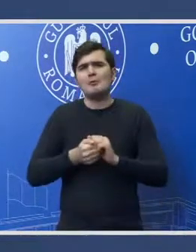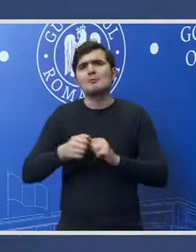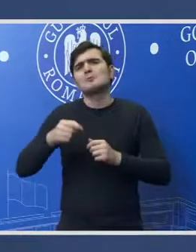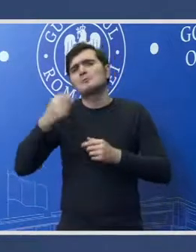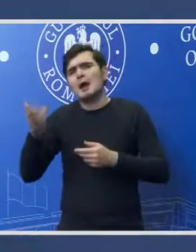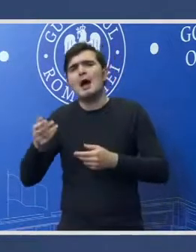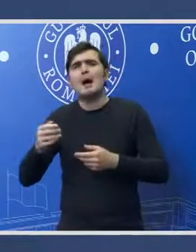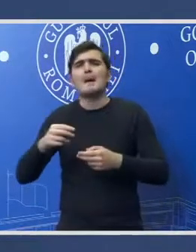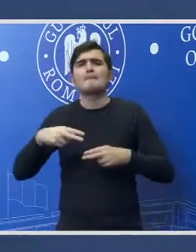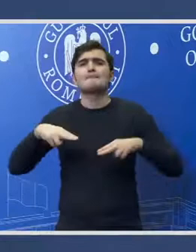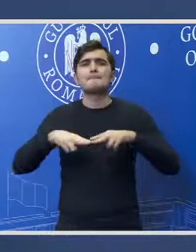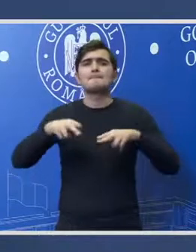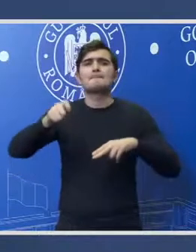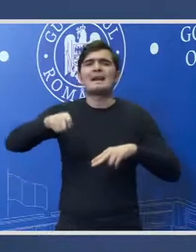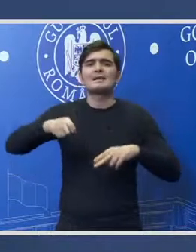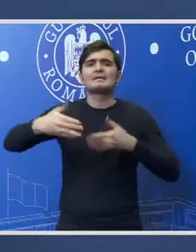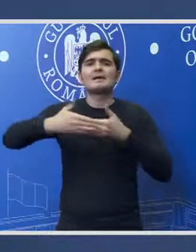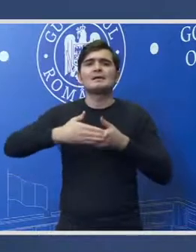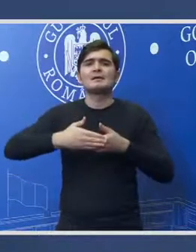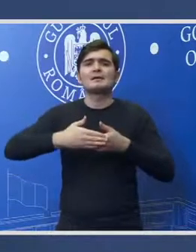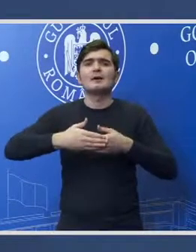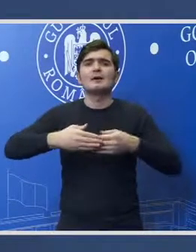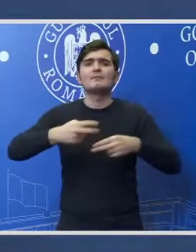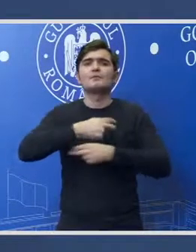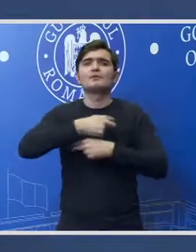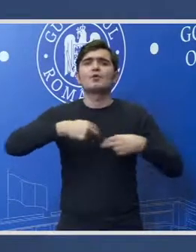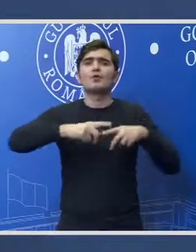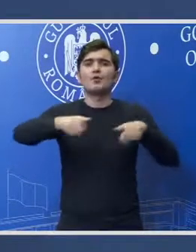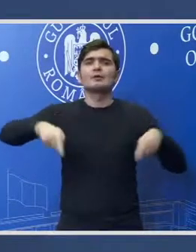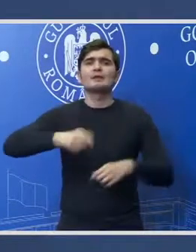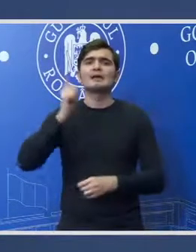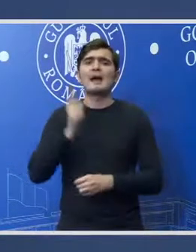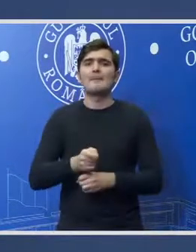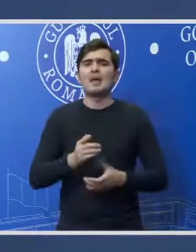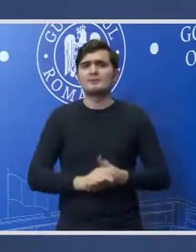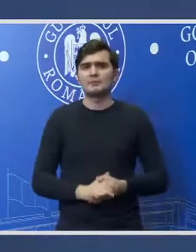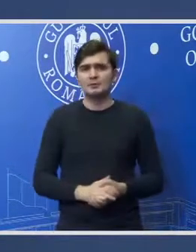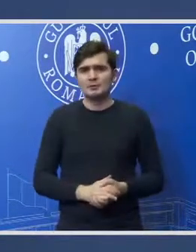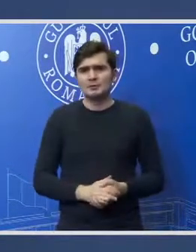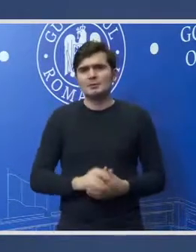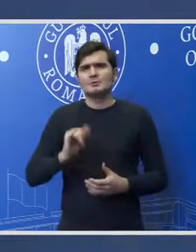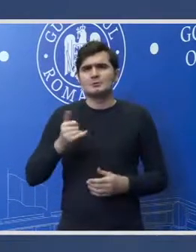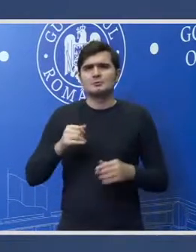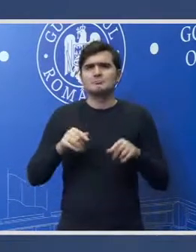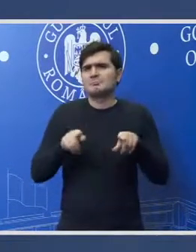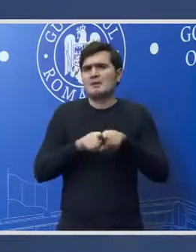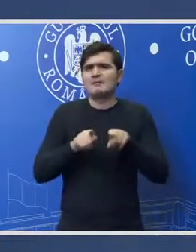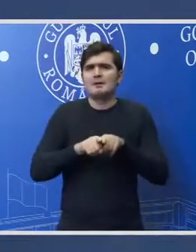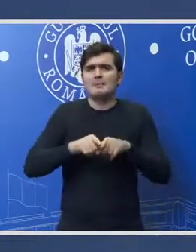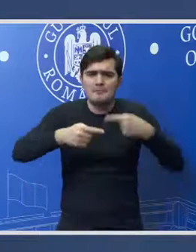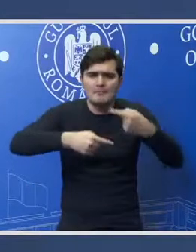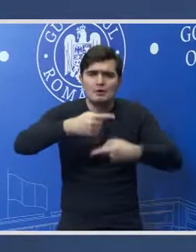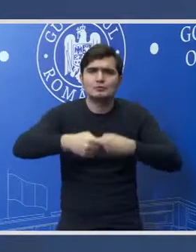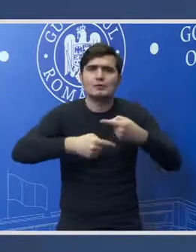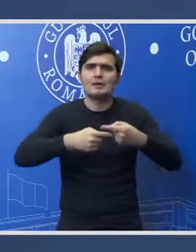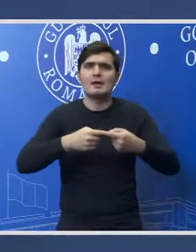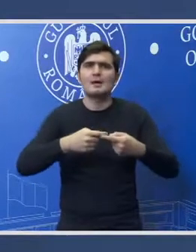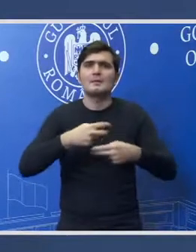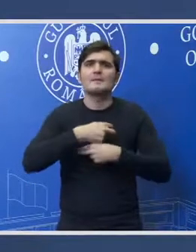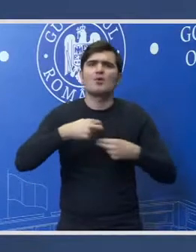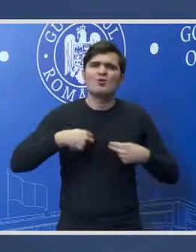parchetele de pe lângă curțile de apel de asemenea actele măsurile procesuale